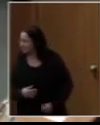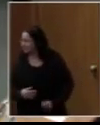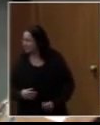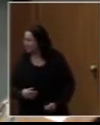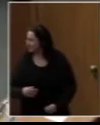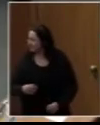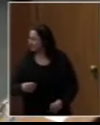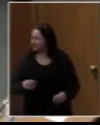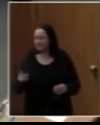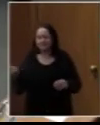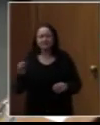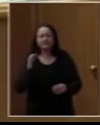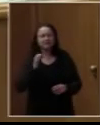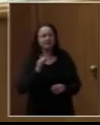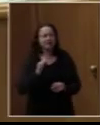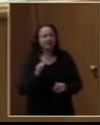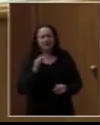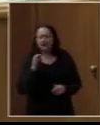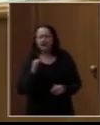Ευχαριστούμε και εμείς τον Χρήστο Κωνσταντακόπουλο